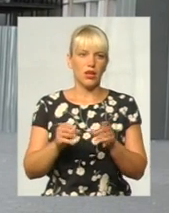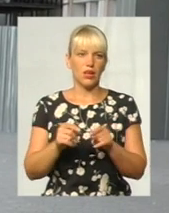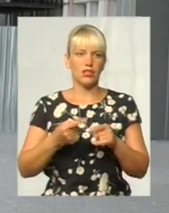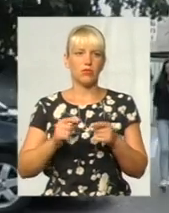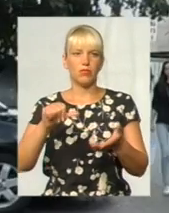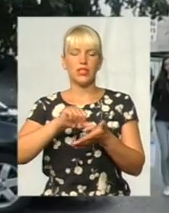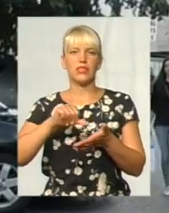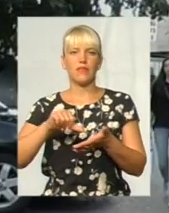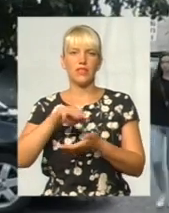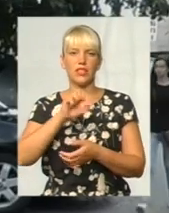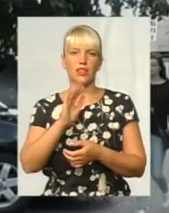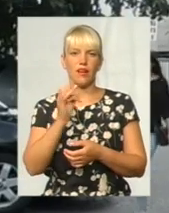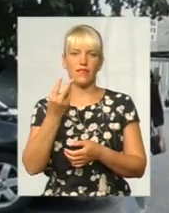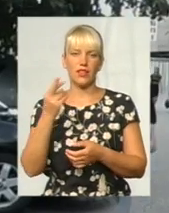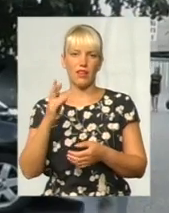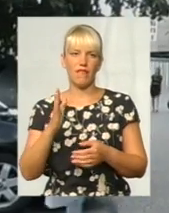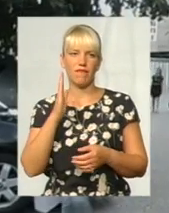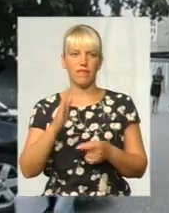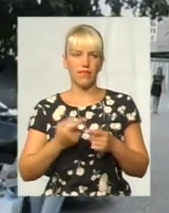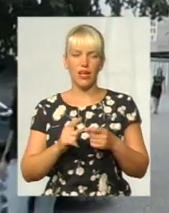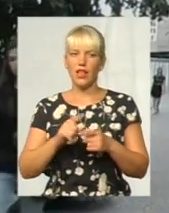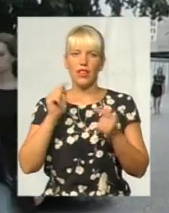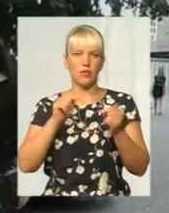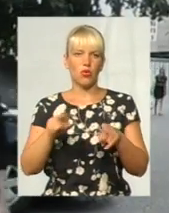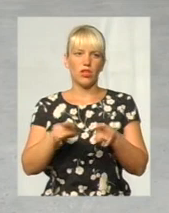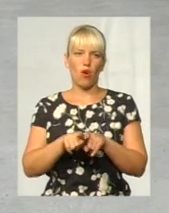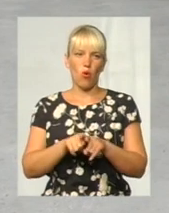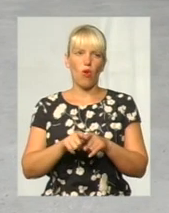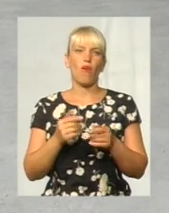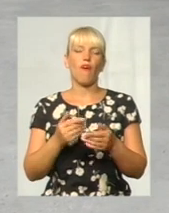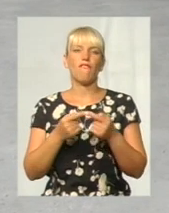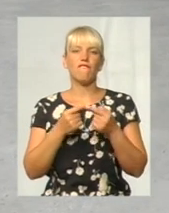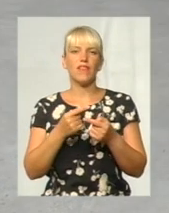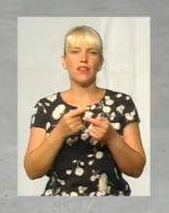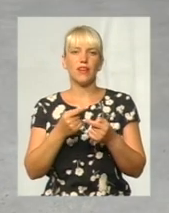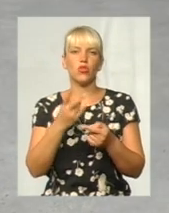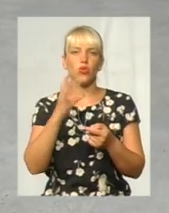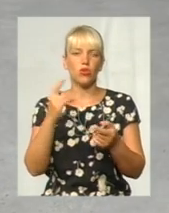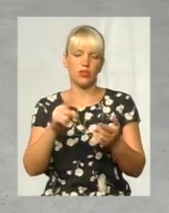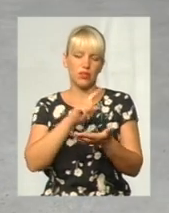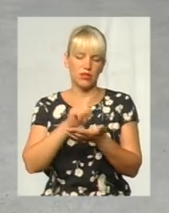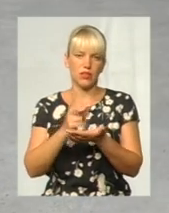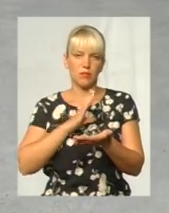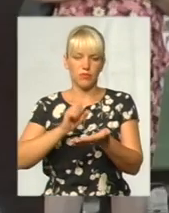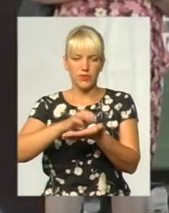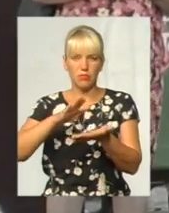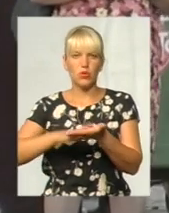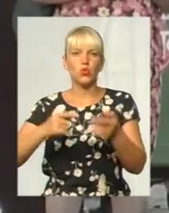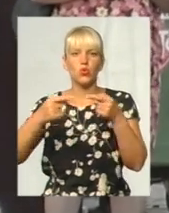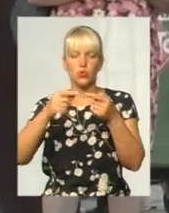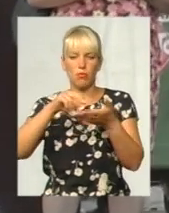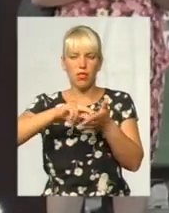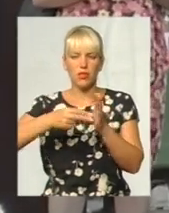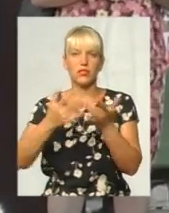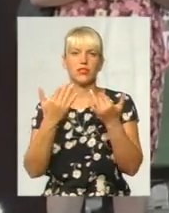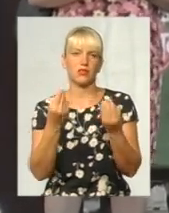до речі, також постраждав під час пожежі, не проти такого варіанту, але за умови наявності відповідного кошторису, де все буде чітко розподілено. Забудовник,